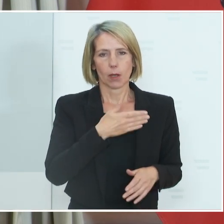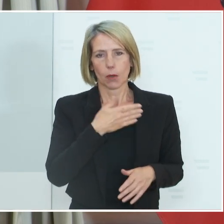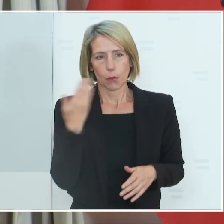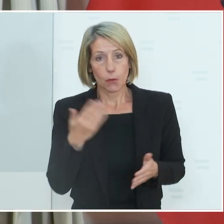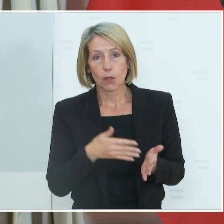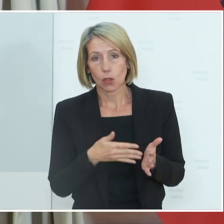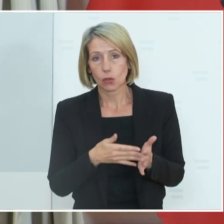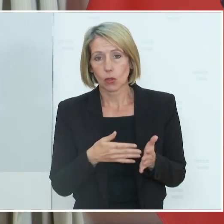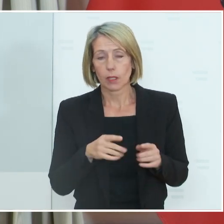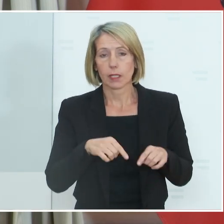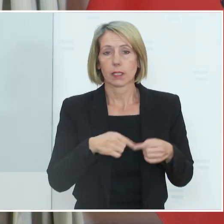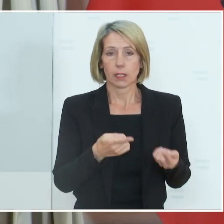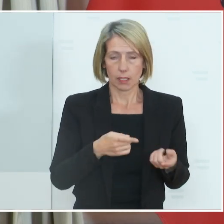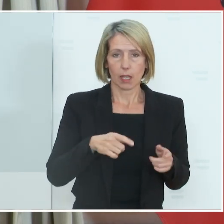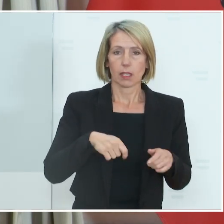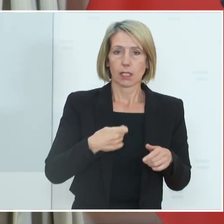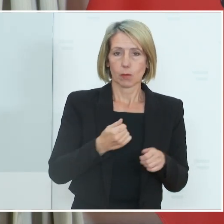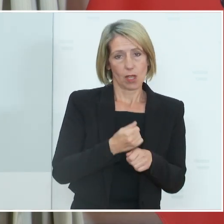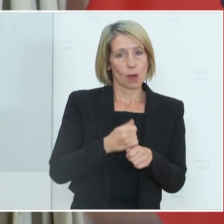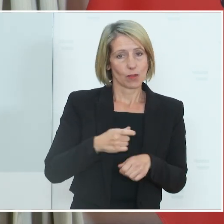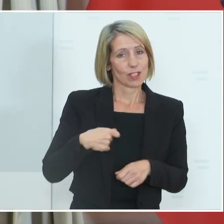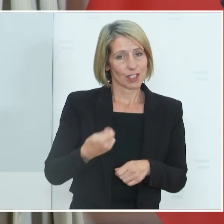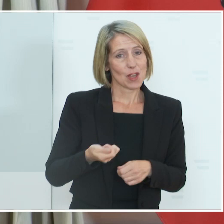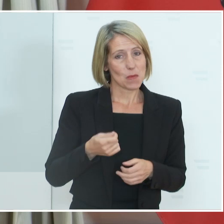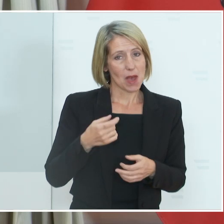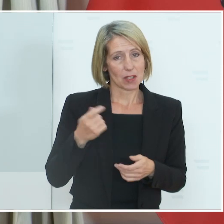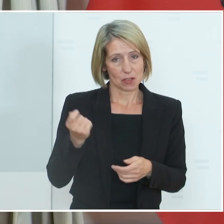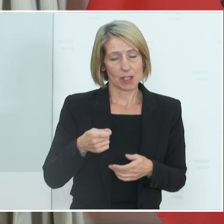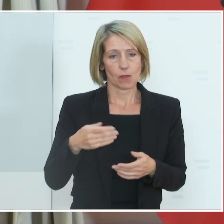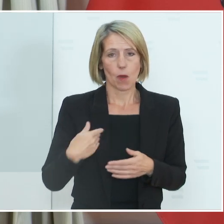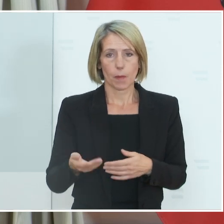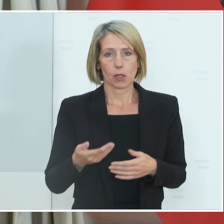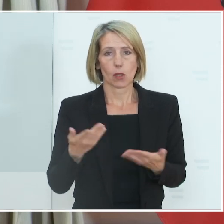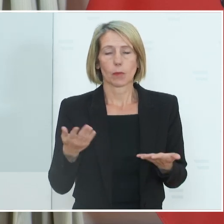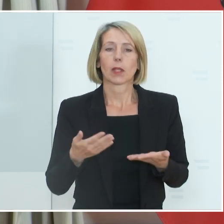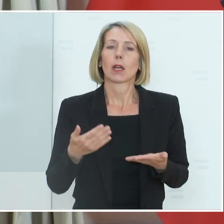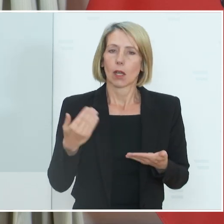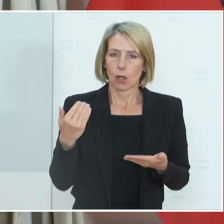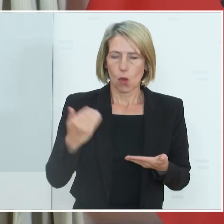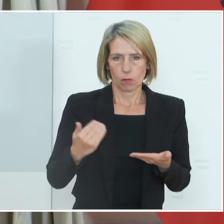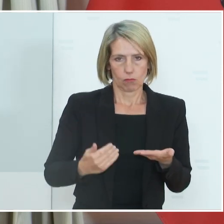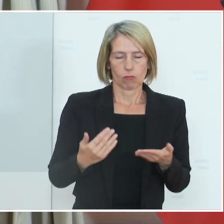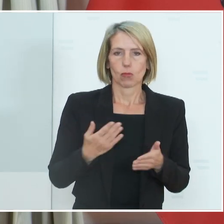hat, dann wäre die Strafe an den Arbeitgeber, an die Arbeitgeberin und die Höhe ist in Maßnahmengesetzen geregelt.